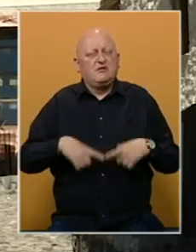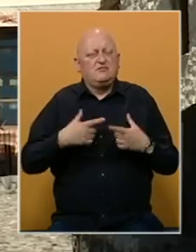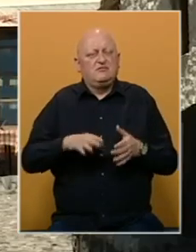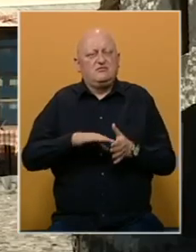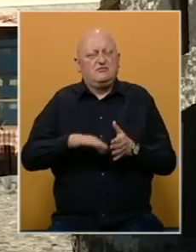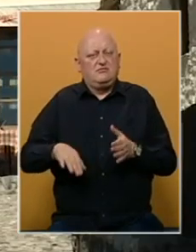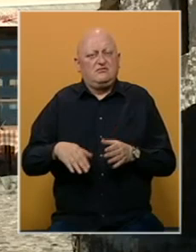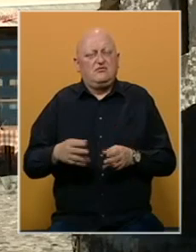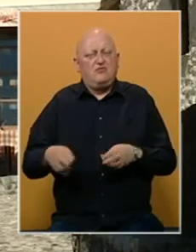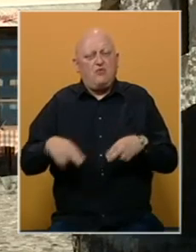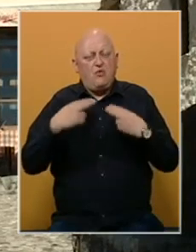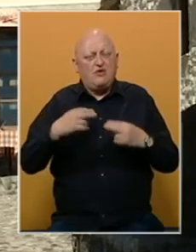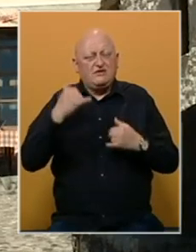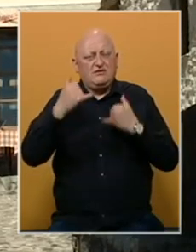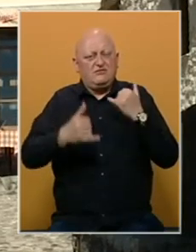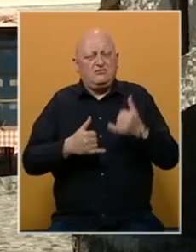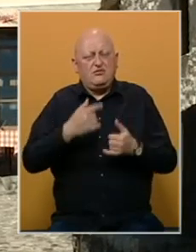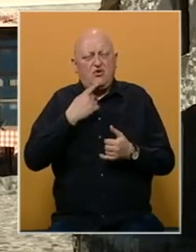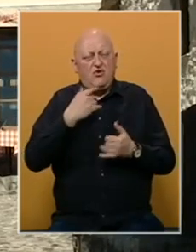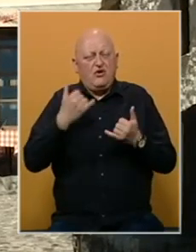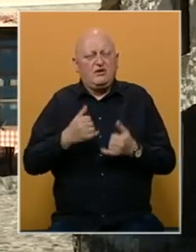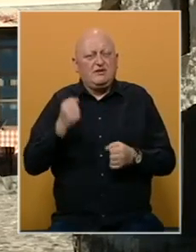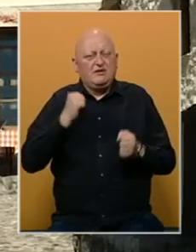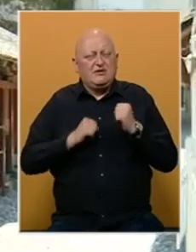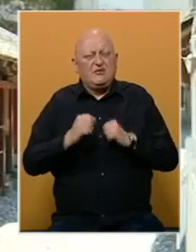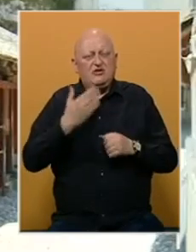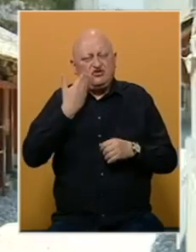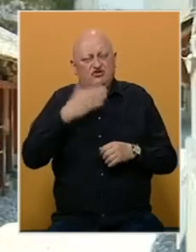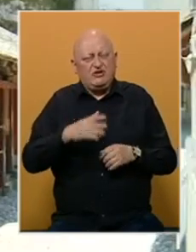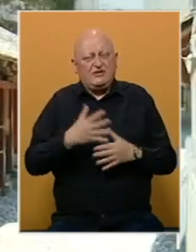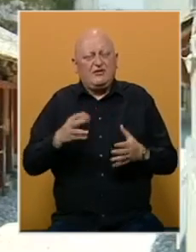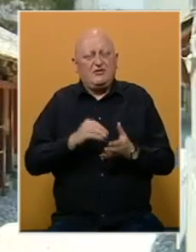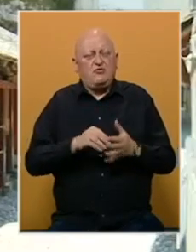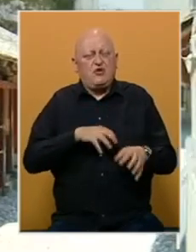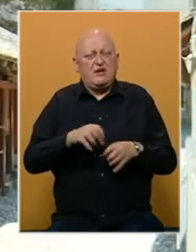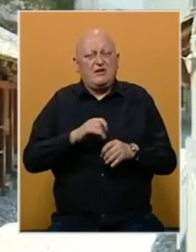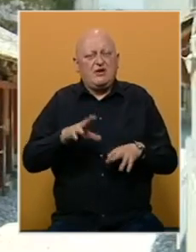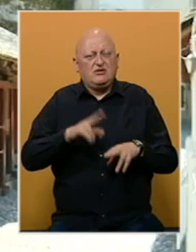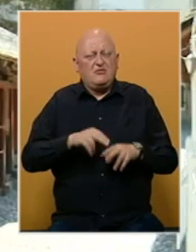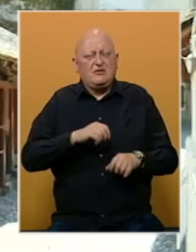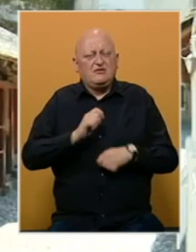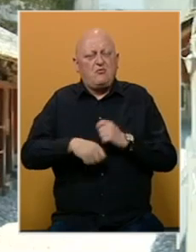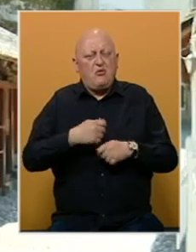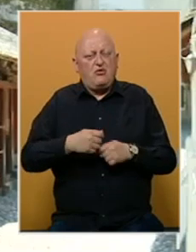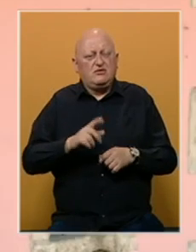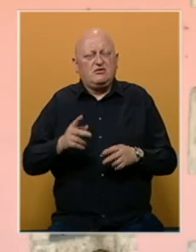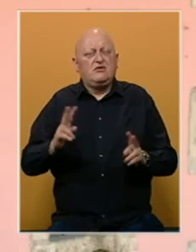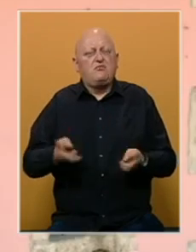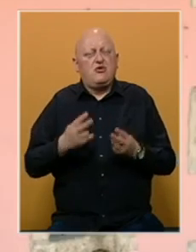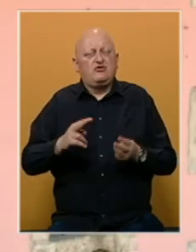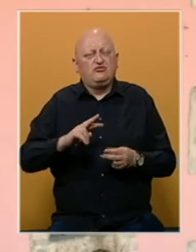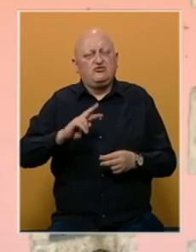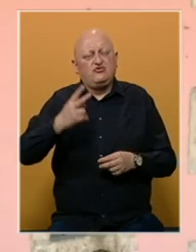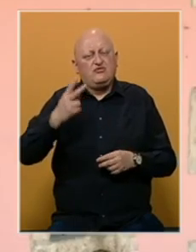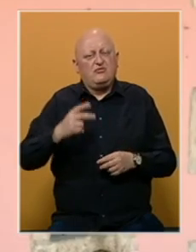Izdvajaju se u gostiteljstvo i turizam koji i danas trpe štete. Veliki broj radnika ostao je bez posla ili je sreću potražio na